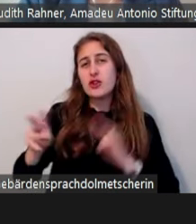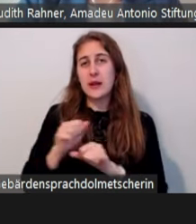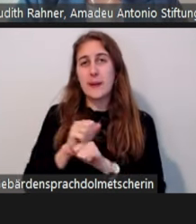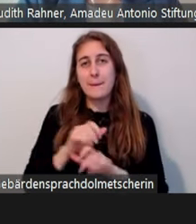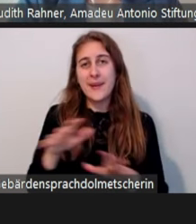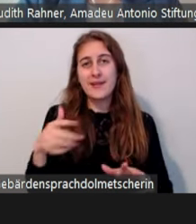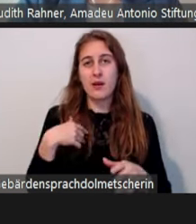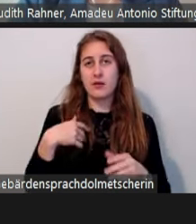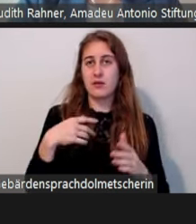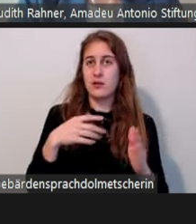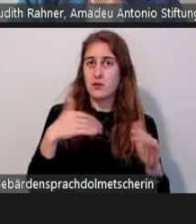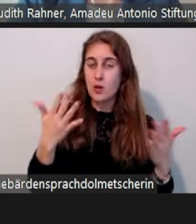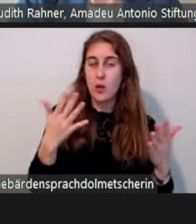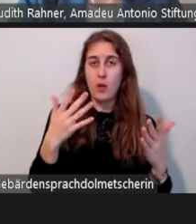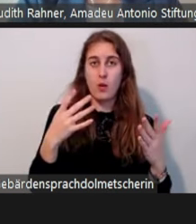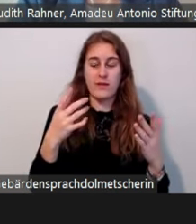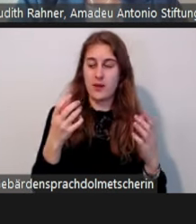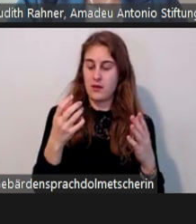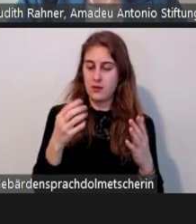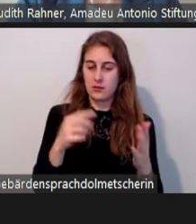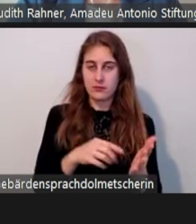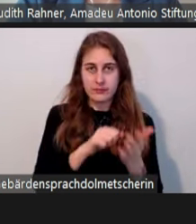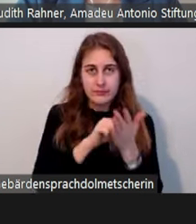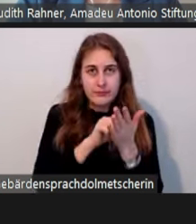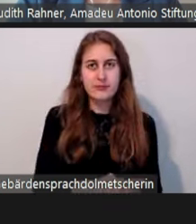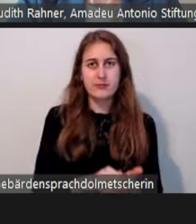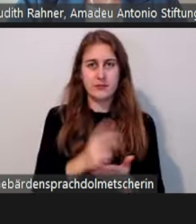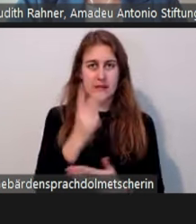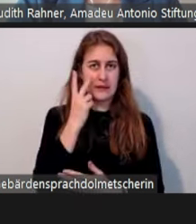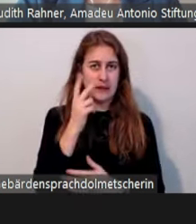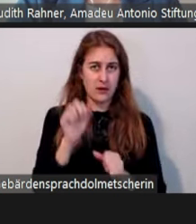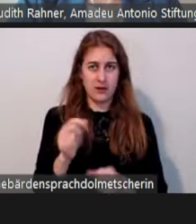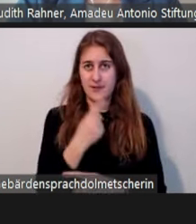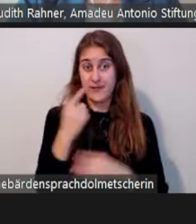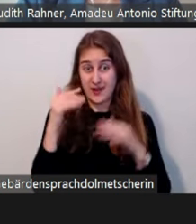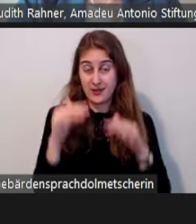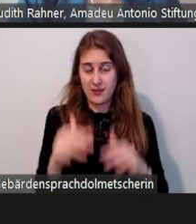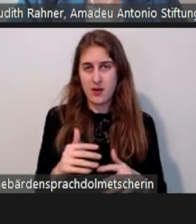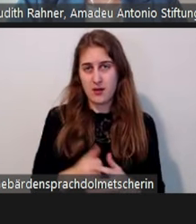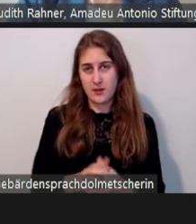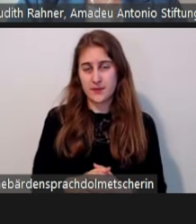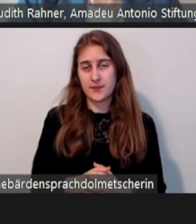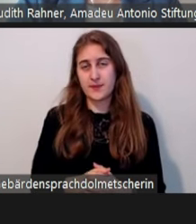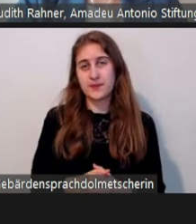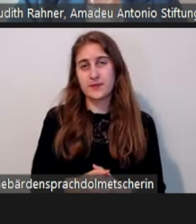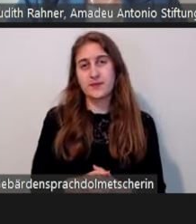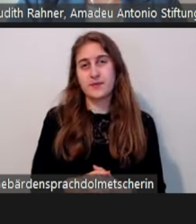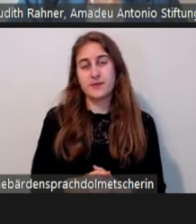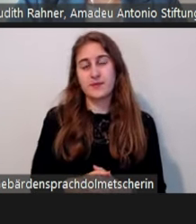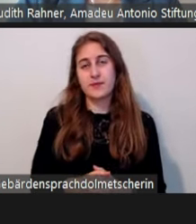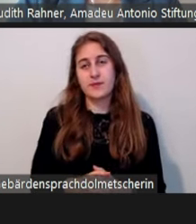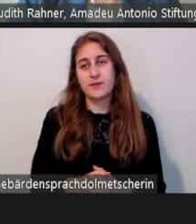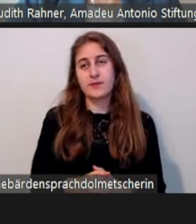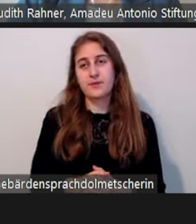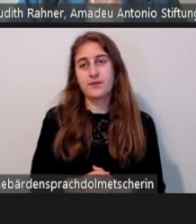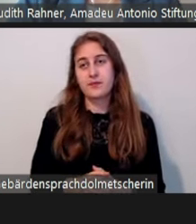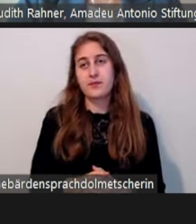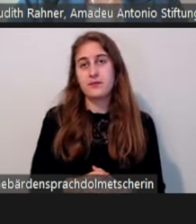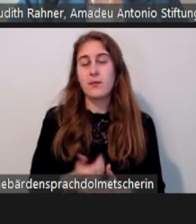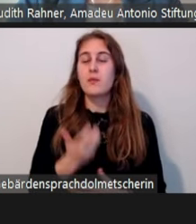sozusagen. Wir sehen, das Lagebild, wo wir quasi auch nochmal versucht haben,